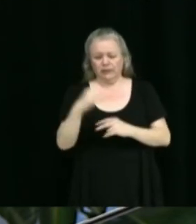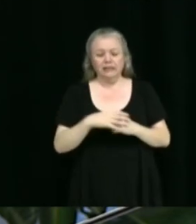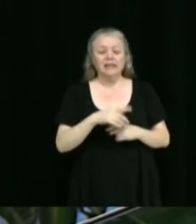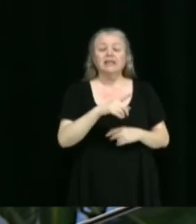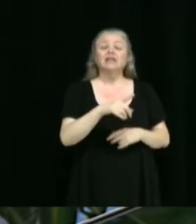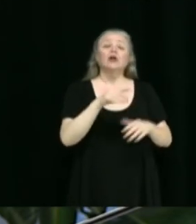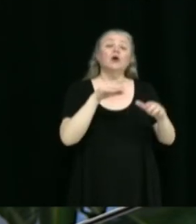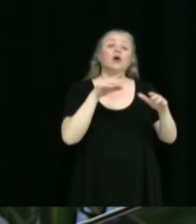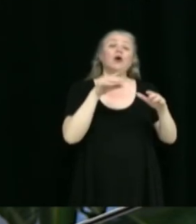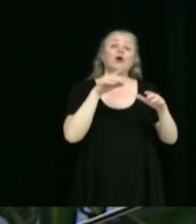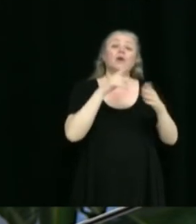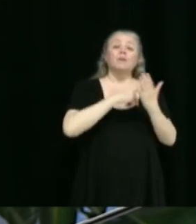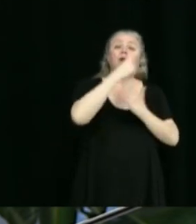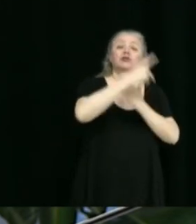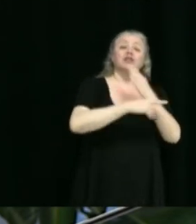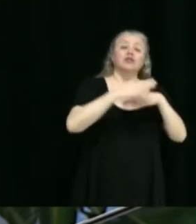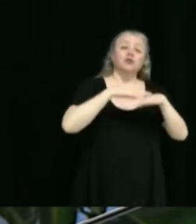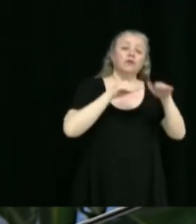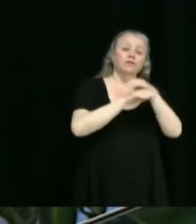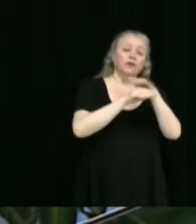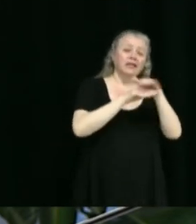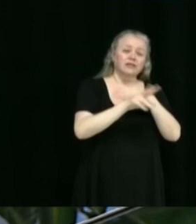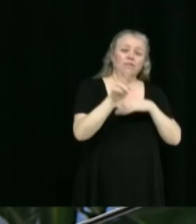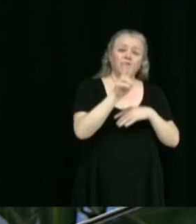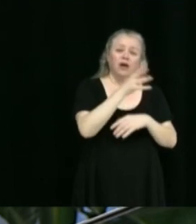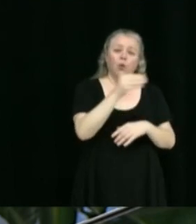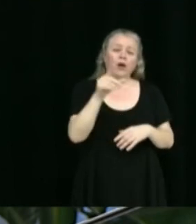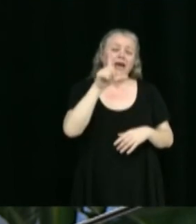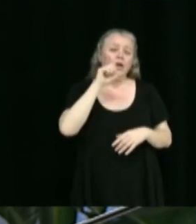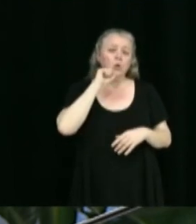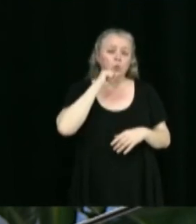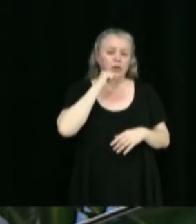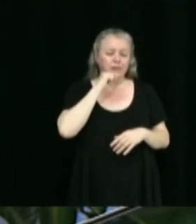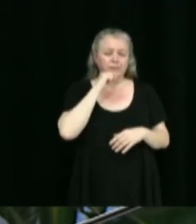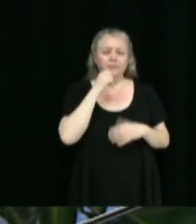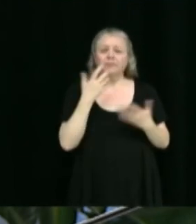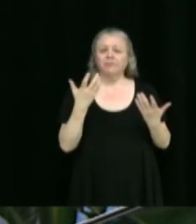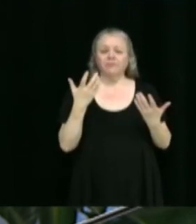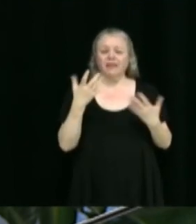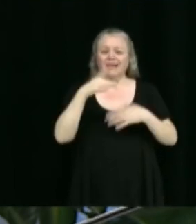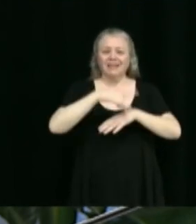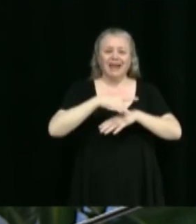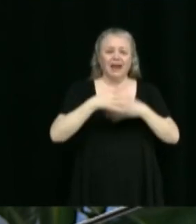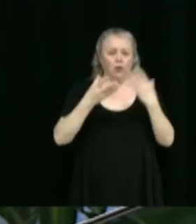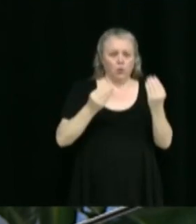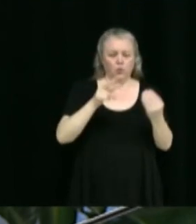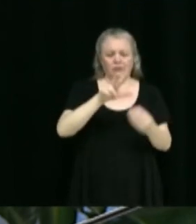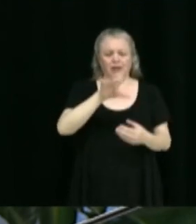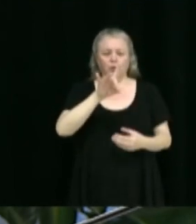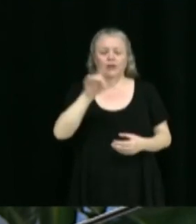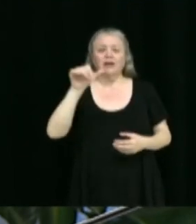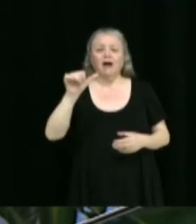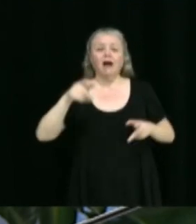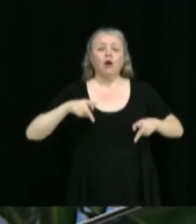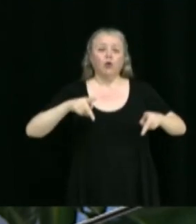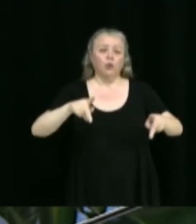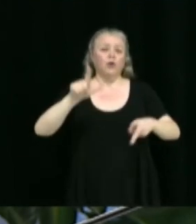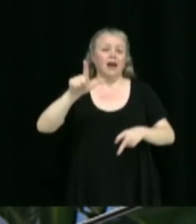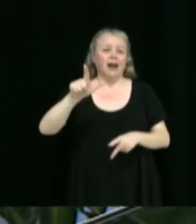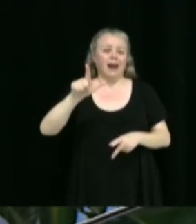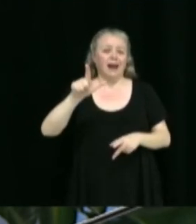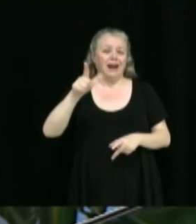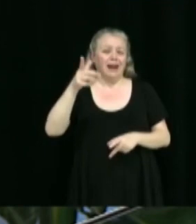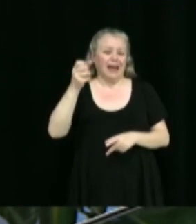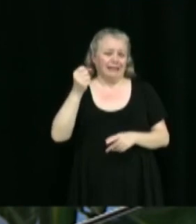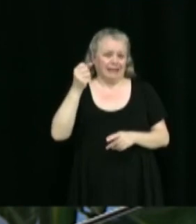Vérou et Louis. Le terrain visé, soit le 38A rue Lactantia, n'est pas complètement dans la même zone et l'usage n'est